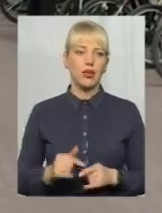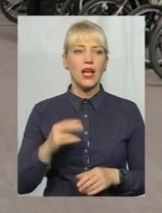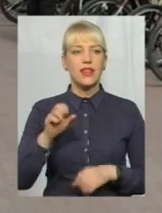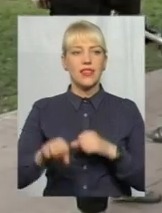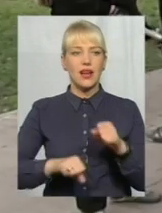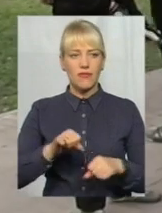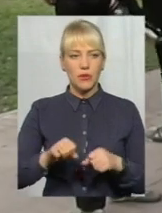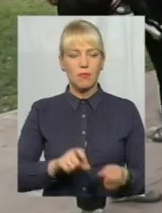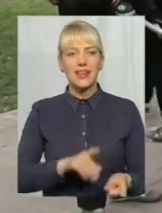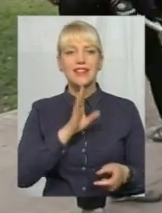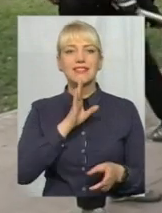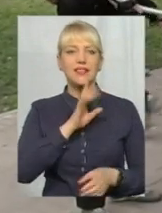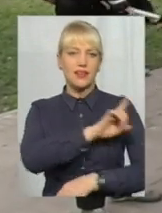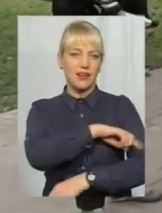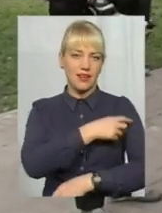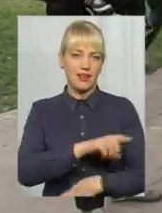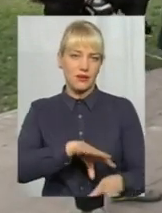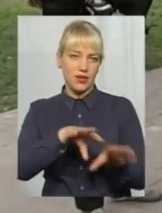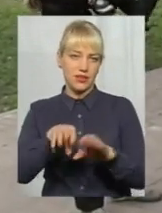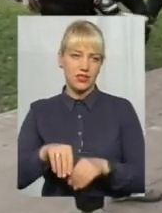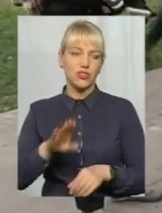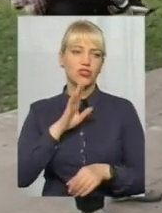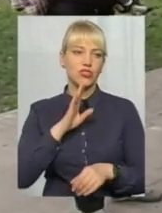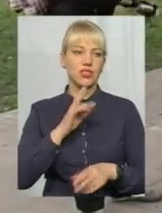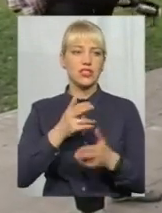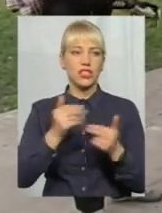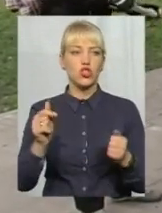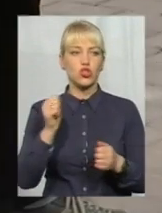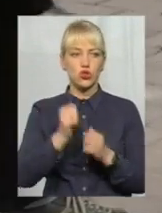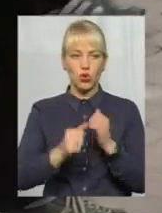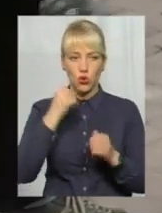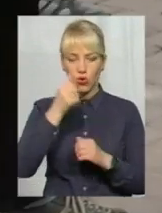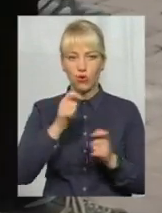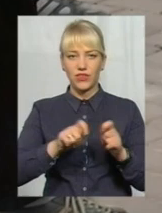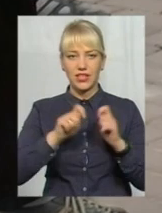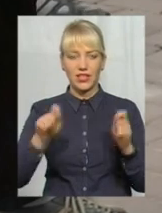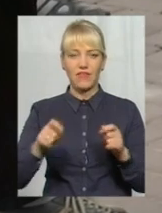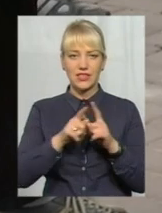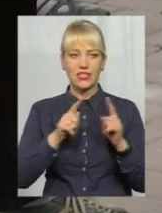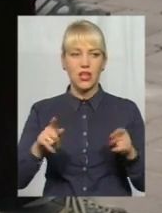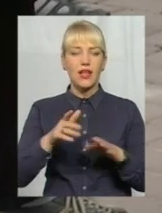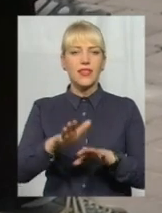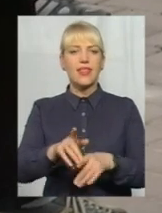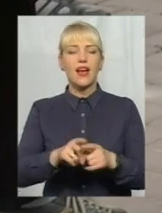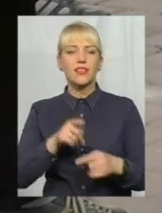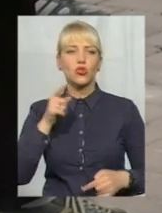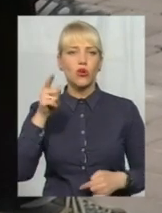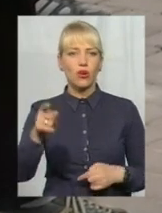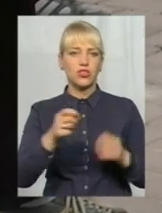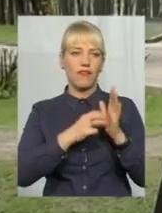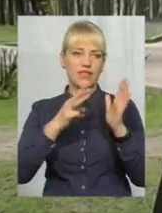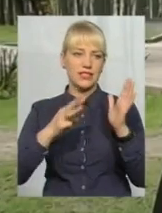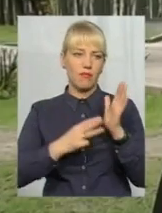Валентина Гесаль. Жінка зізнається, що року бере участь у відкритті велосезону. Найдовжий маршрут, який вдалося проїхати за день – 18